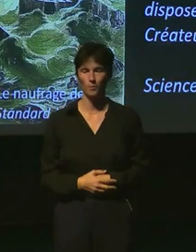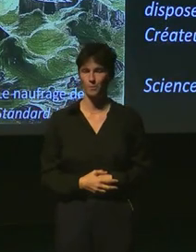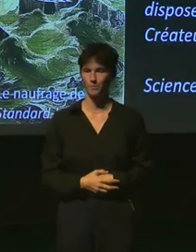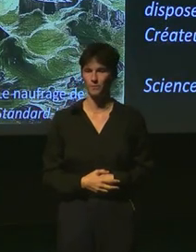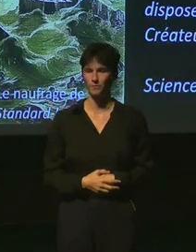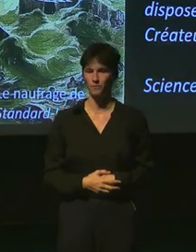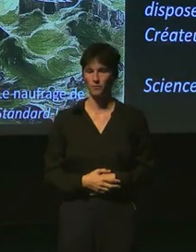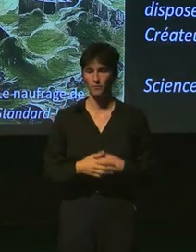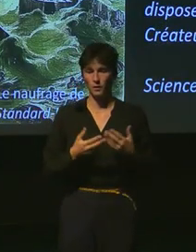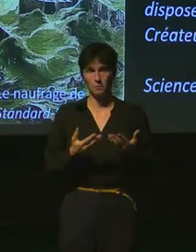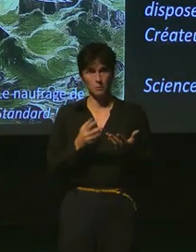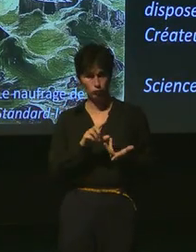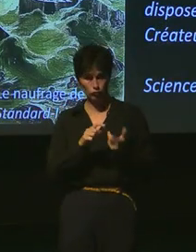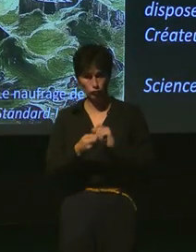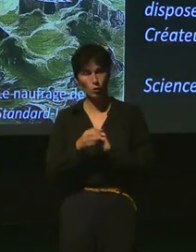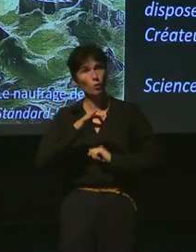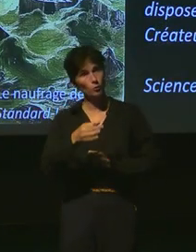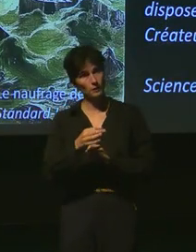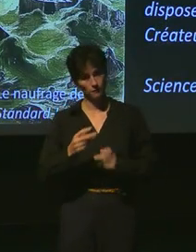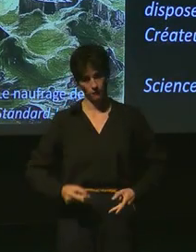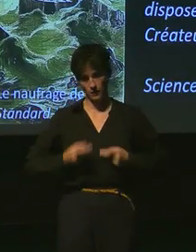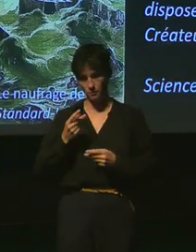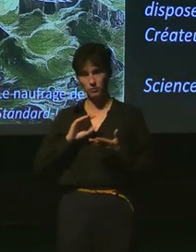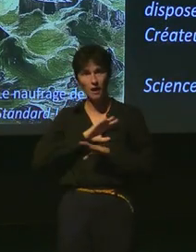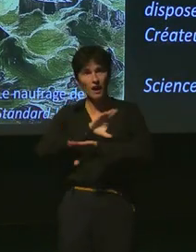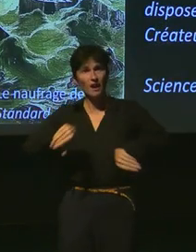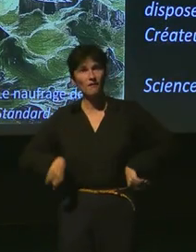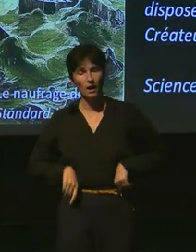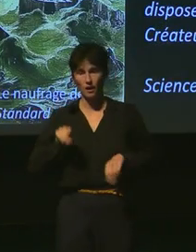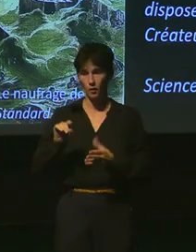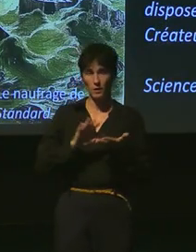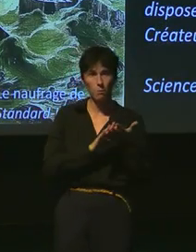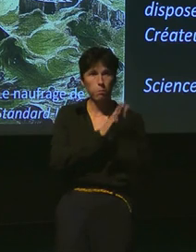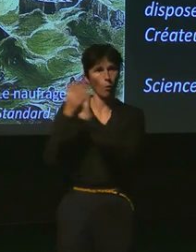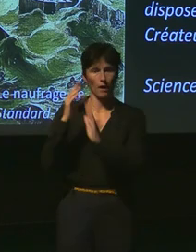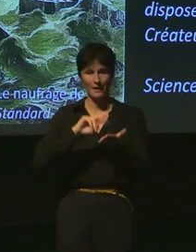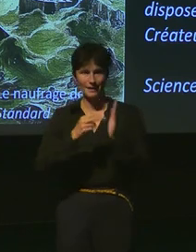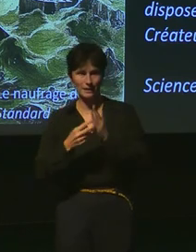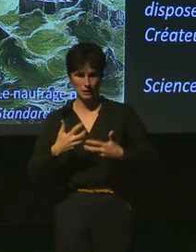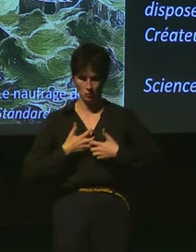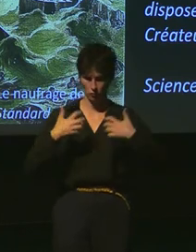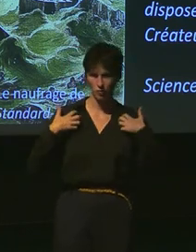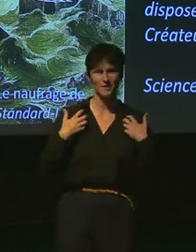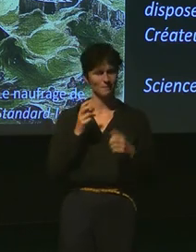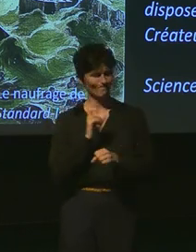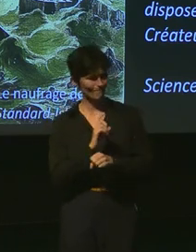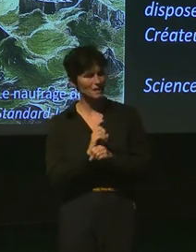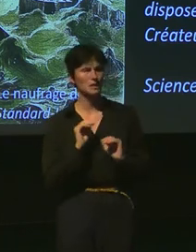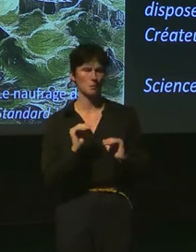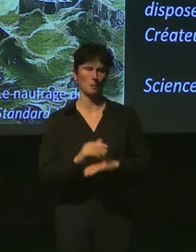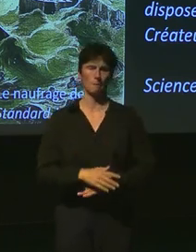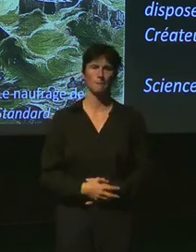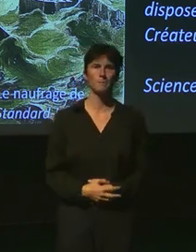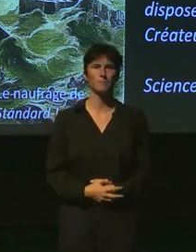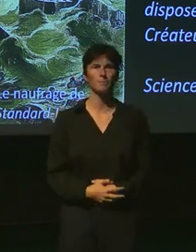A-t-il changé ? Oui. Sur la fin de sa vie, c'est critique de progrès technique, scientifique et technique. Alors,